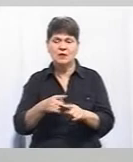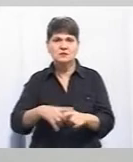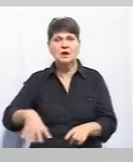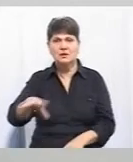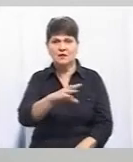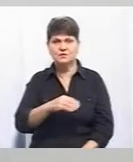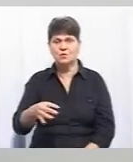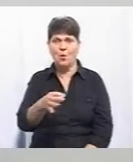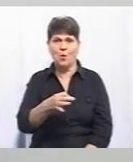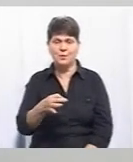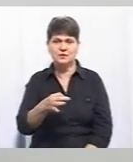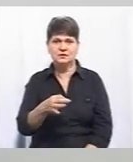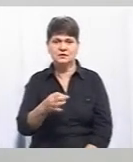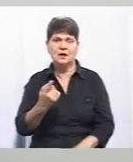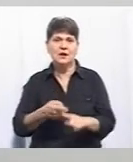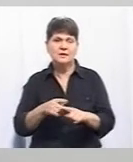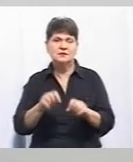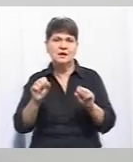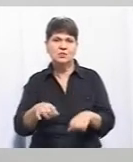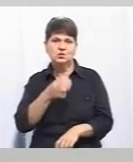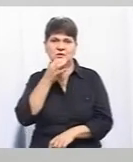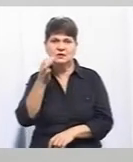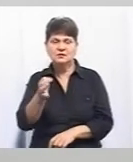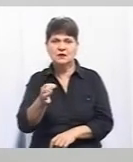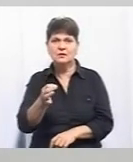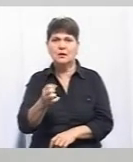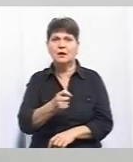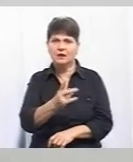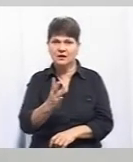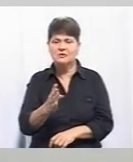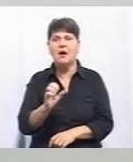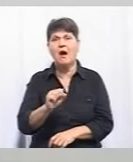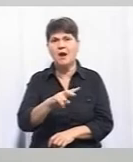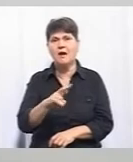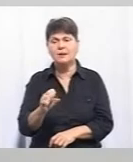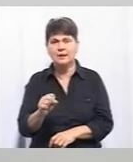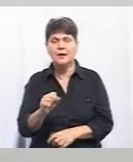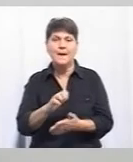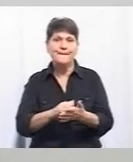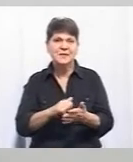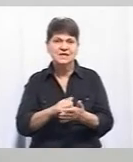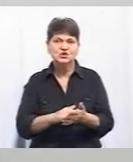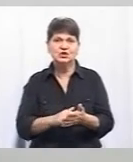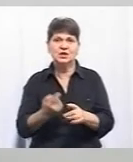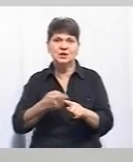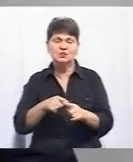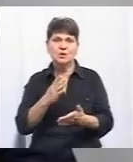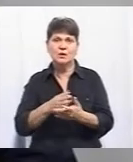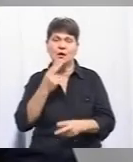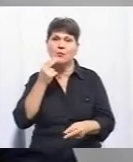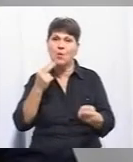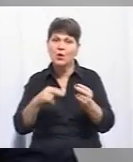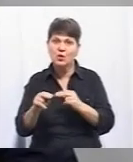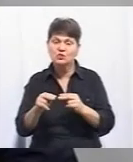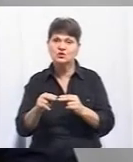область у нас знаходиться. Це, можна сказати, що значна кількість, але причиною цього є і покращення